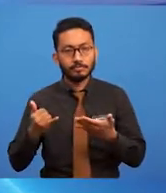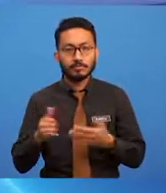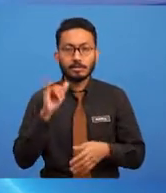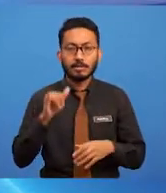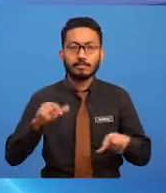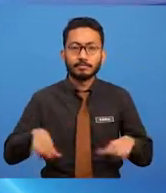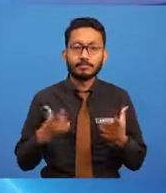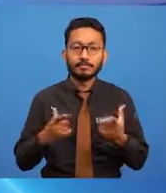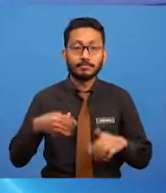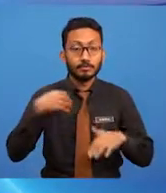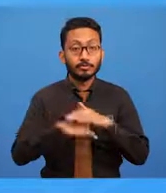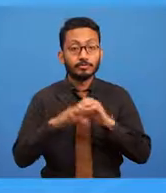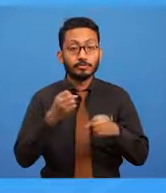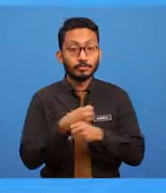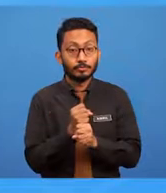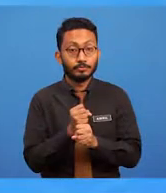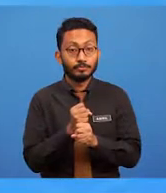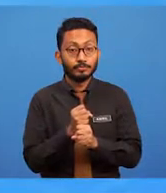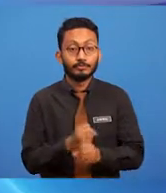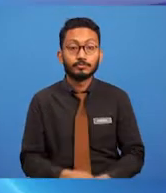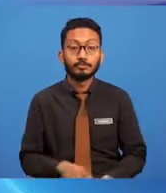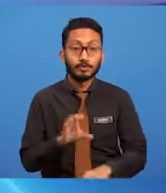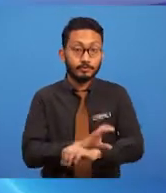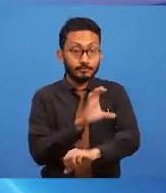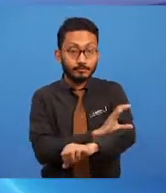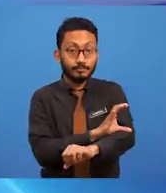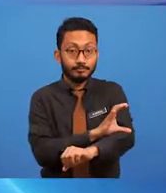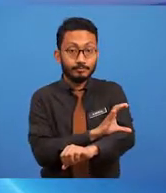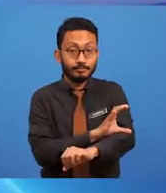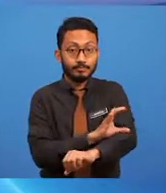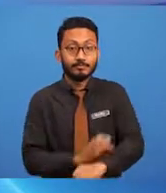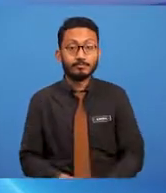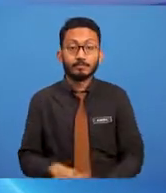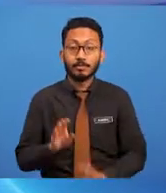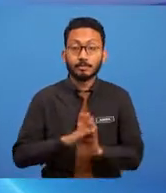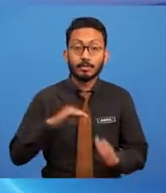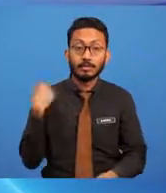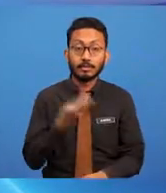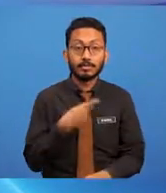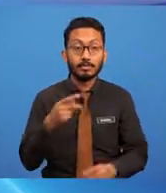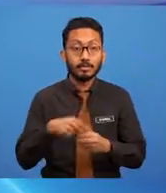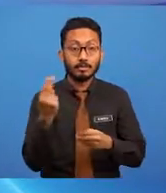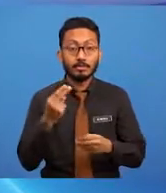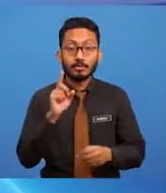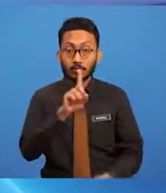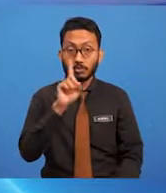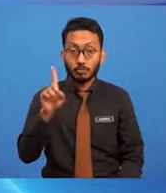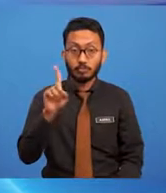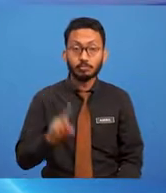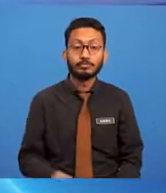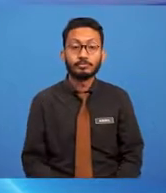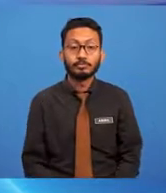dalam bentuk digital. Sebelum kita menghasilkan sesuatu hasil karya